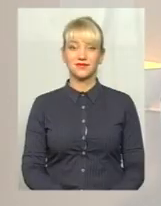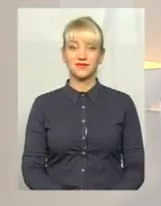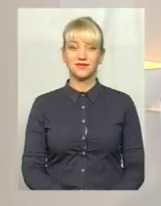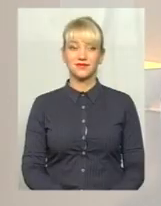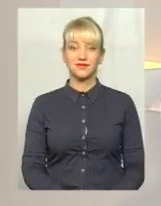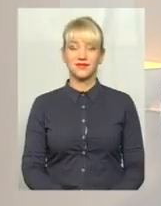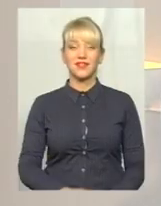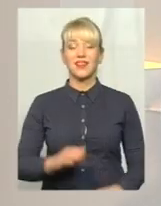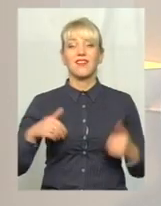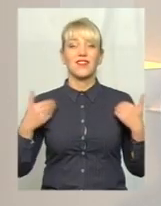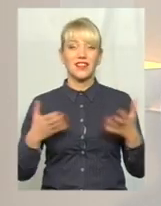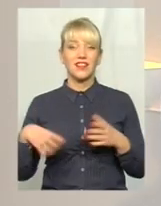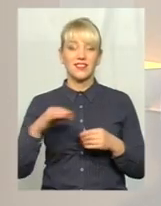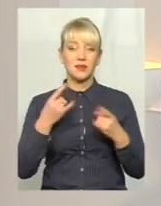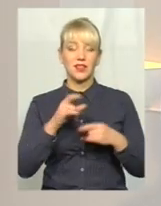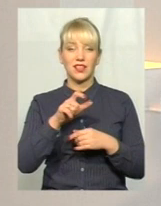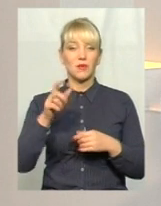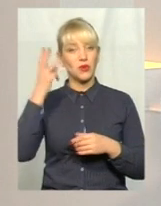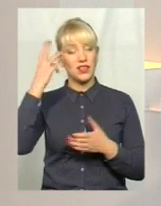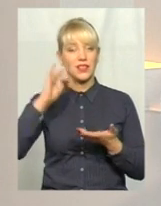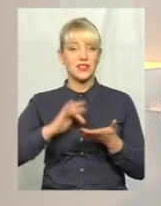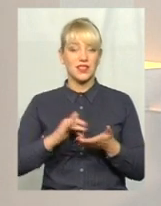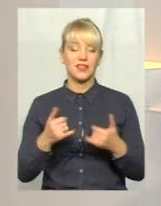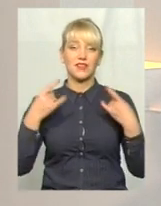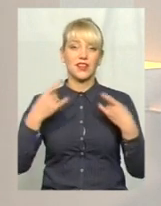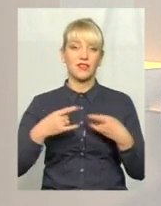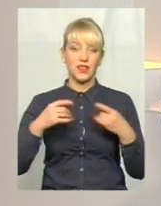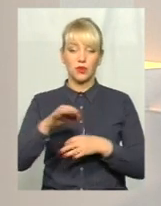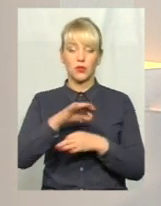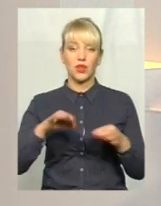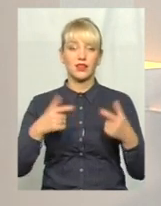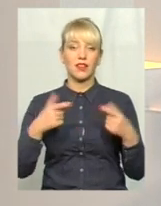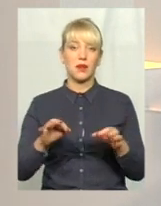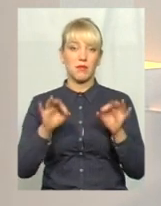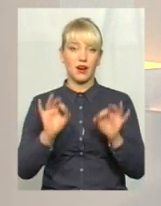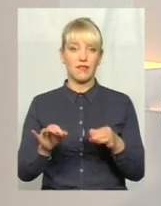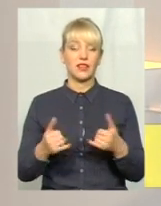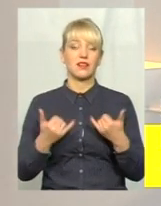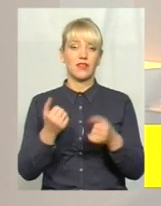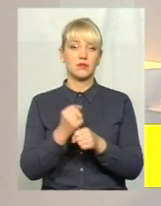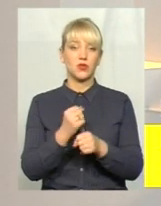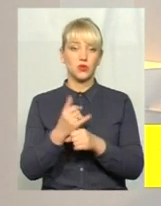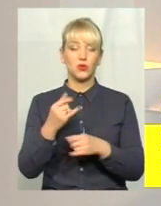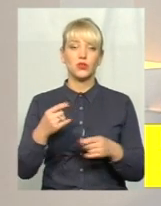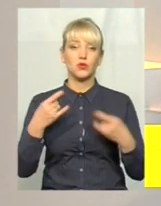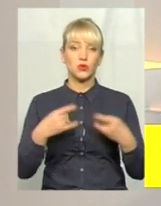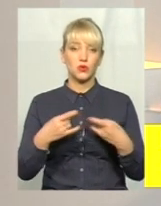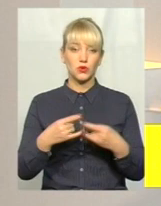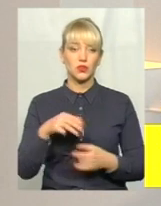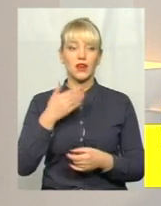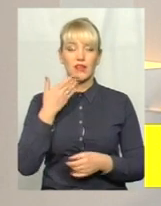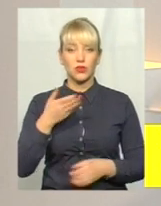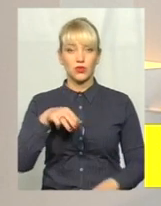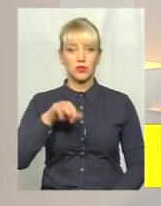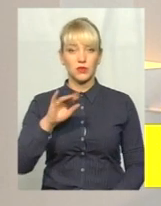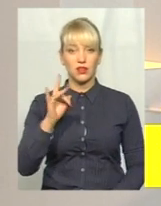Моє вітання усім телеглядачам «Поділяцентр». В ефірі проект «Де правда». Сьогодні для вас у студії працює ведуча юна мітражко